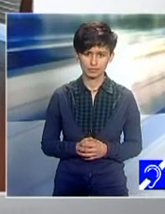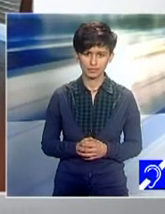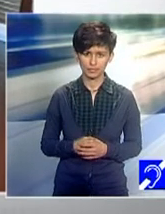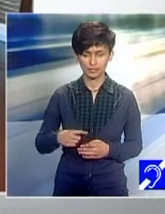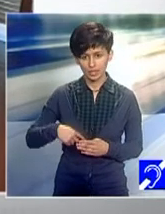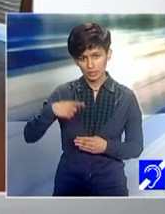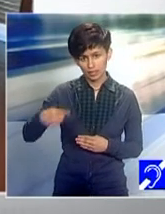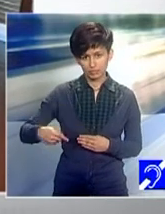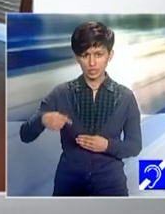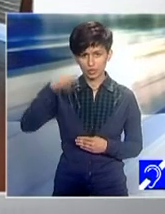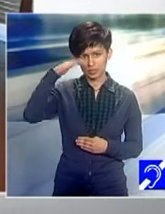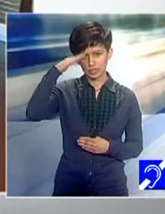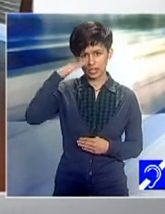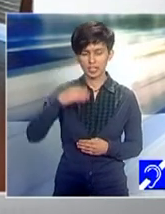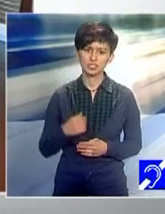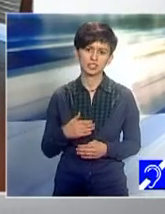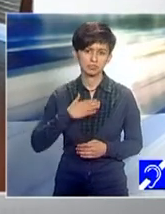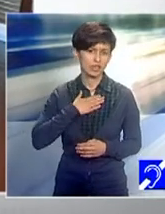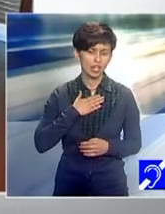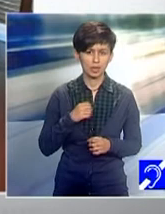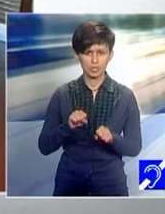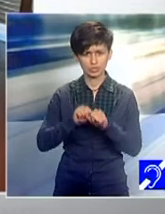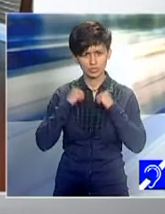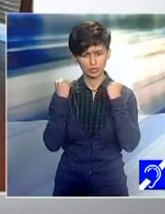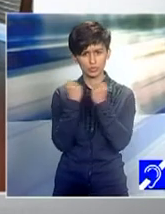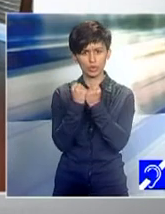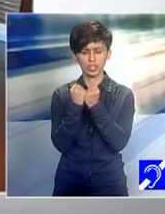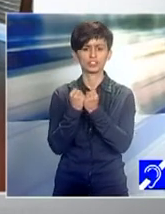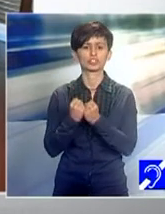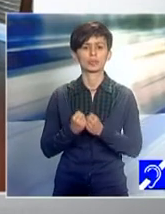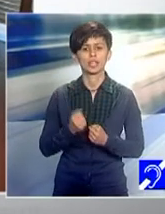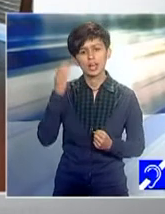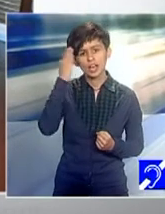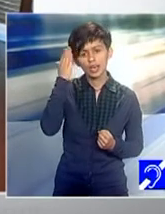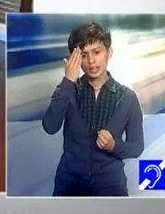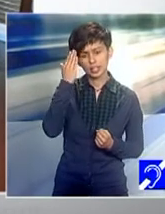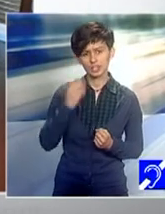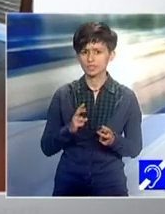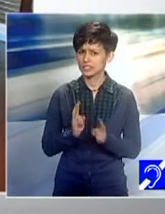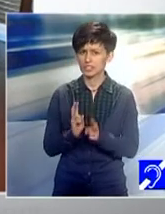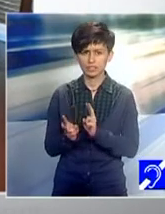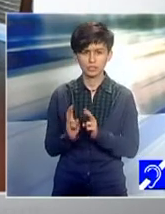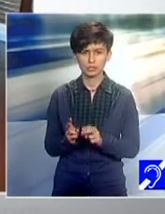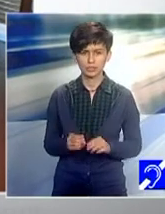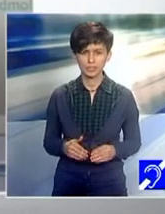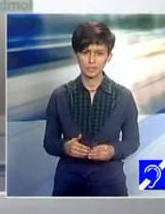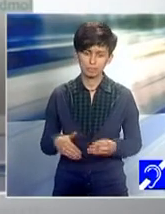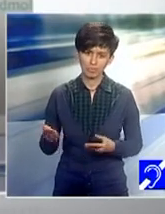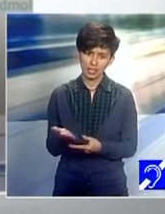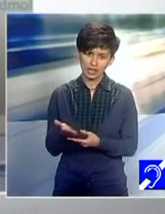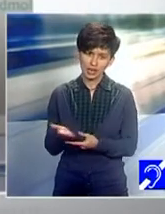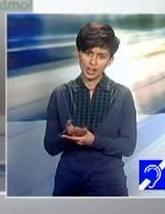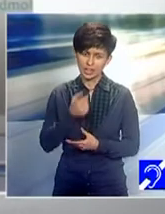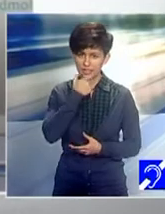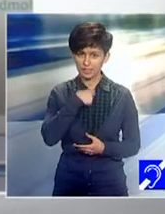următoarea zi, tot așa, am avut un training destul de intensiv, care ne-a învățat cum să arhivăm, pentru